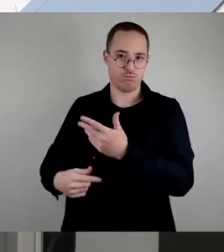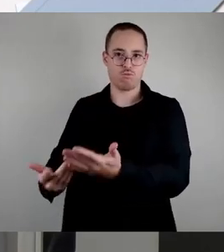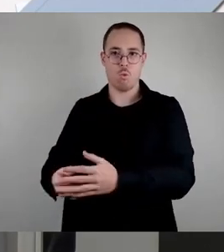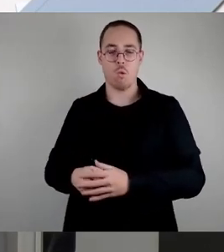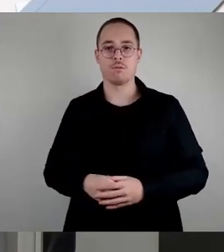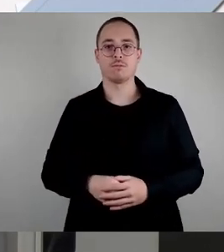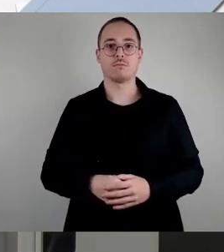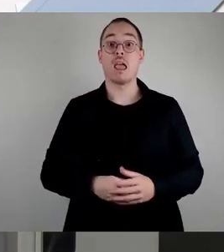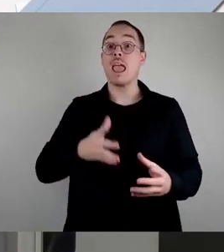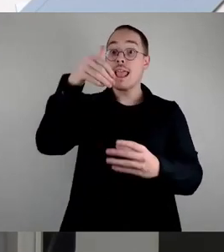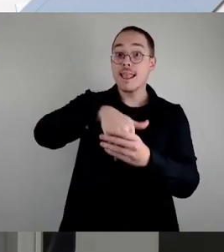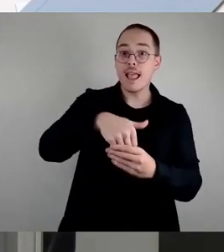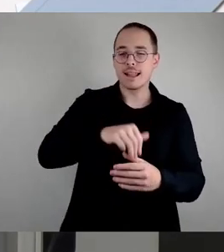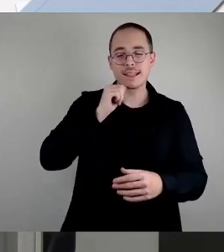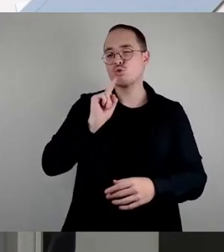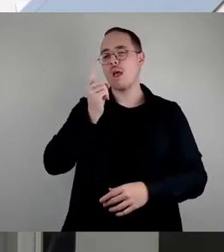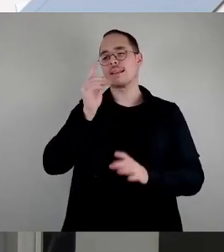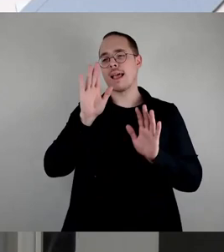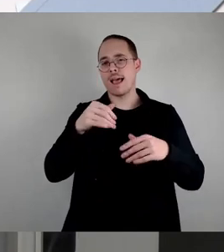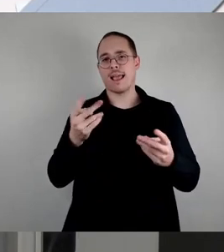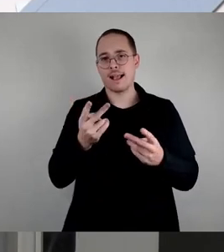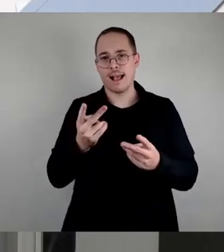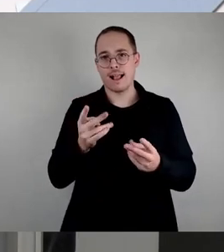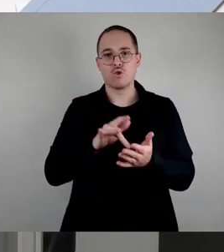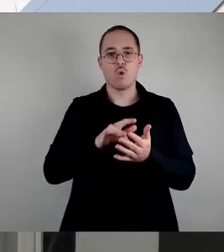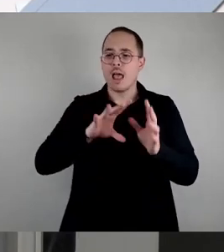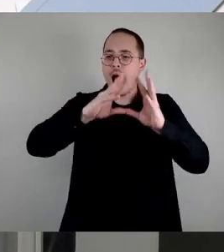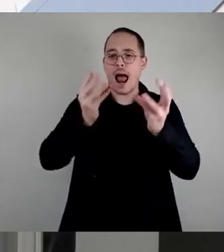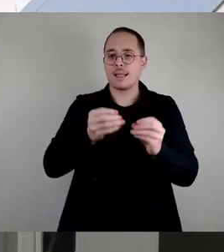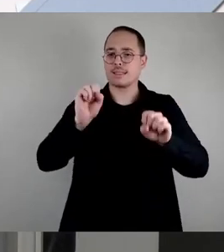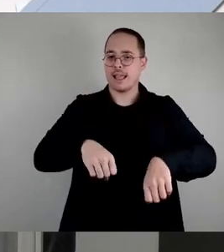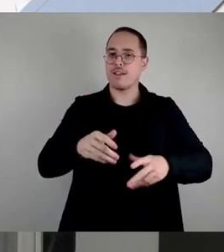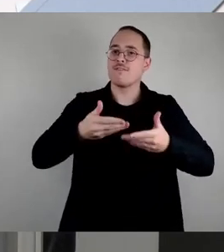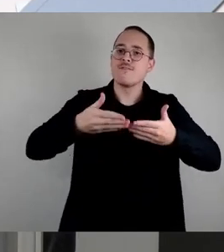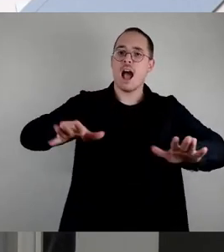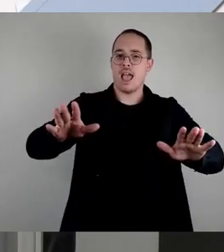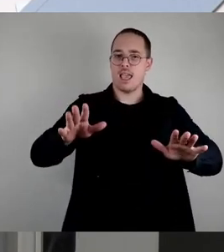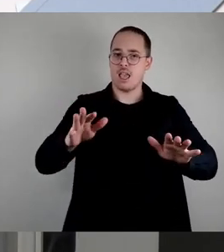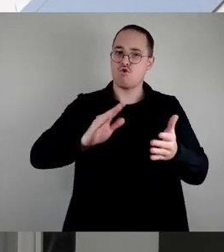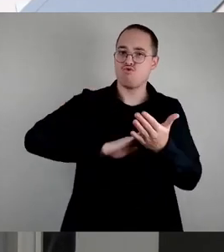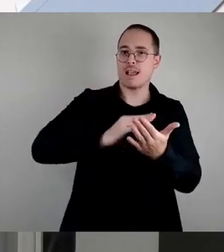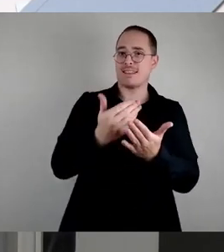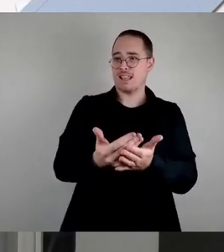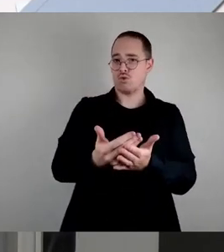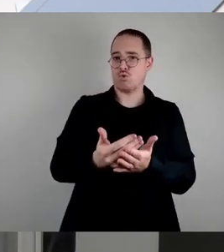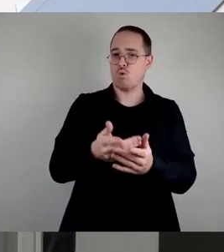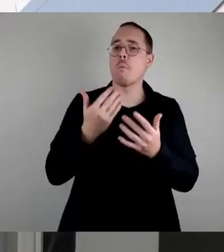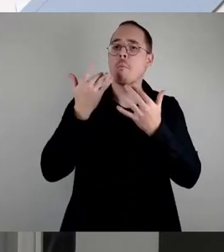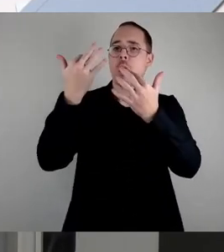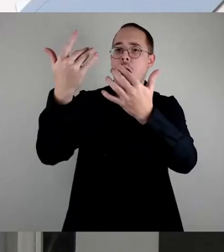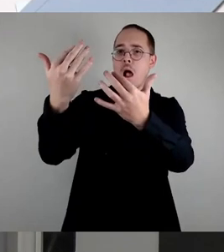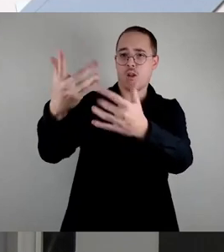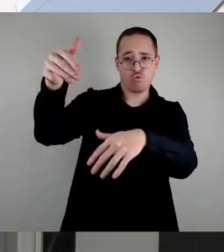sein, weil alles sofort sozusagen frei übersetzt werden kann. Aber noch sind wir nicht so weit und deswegen finde ich, dass wir mit unserem